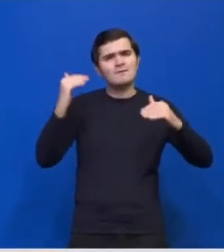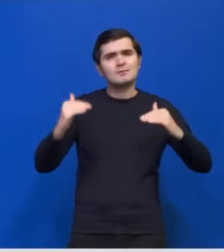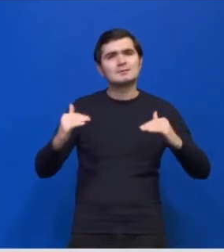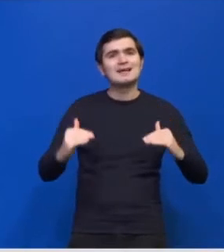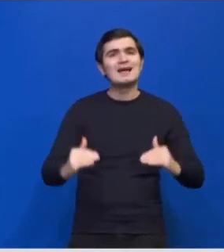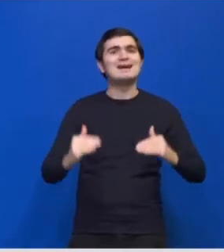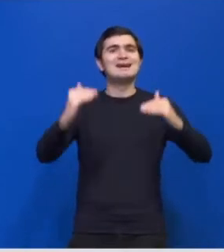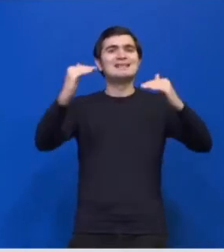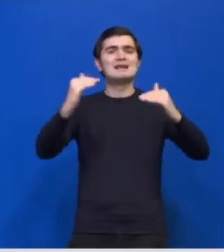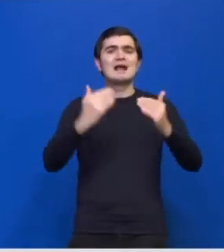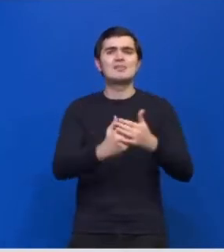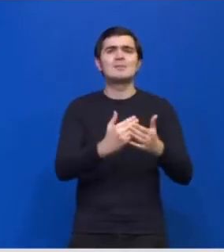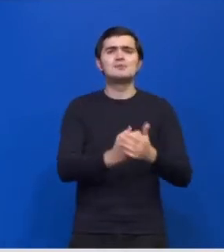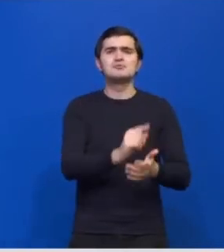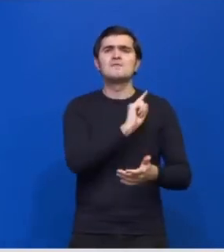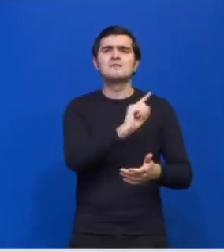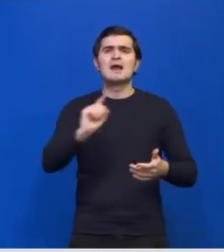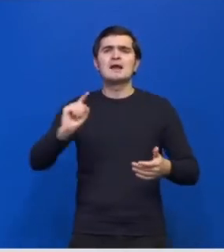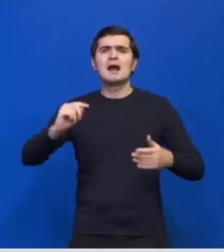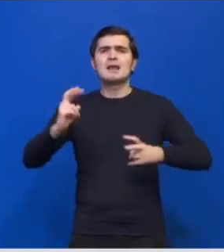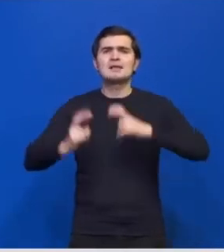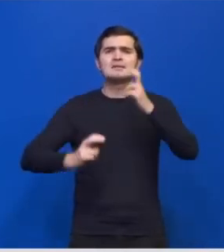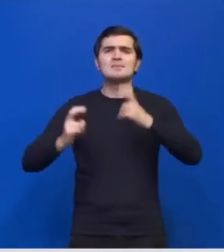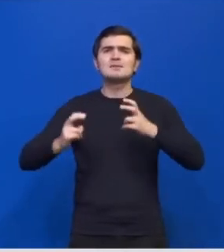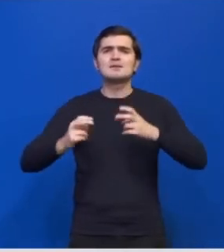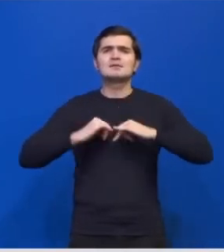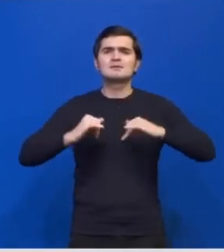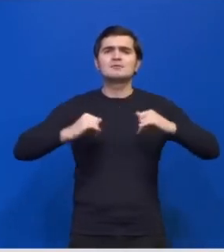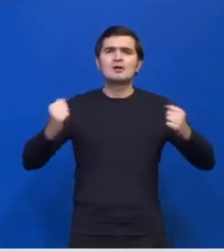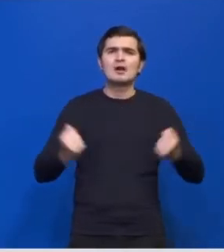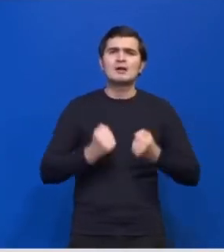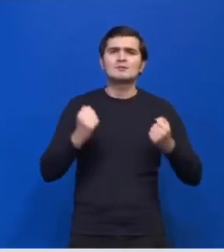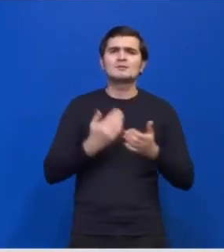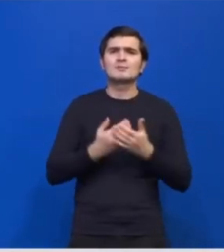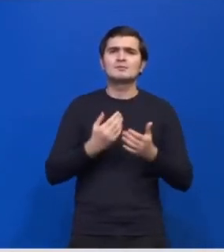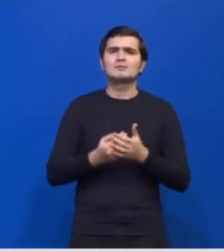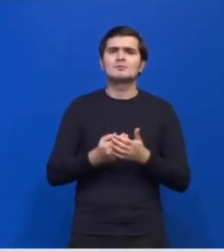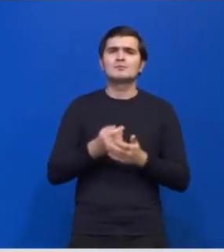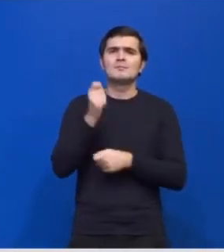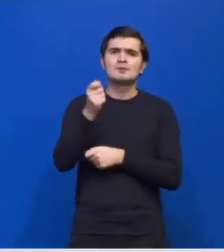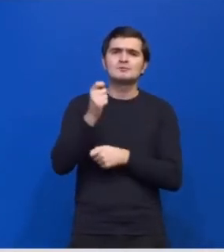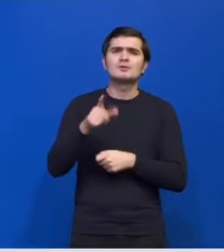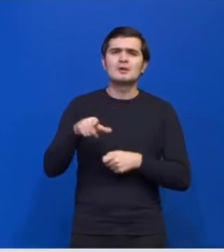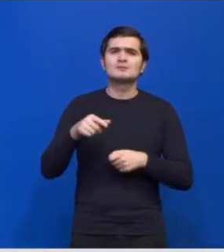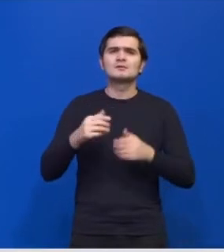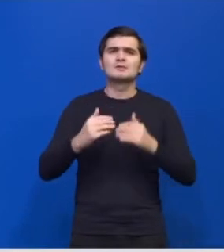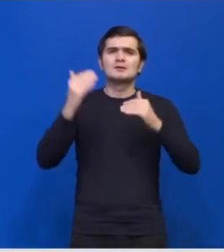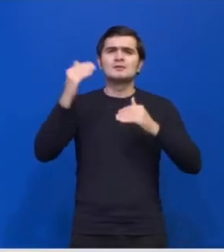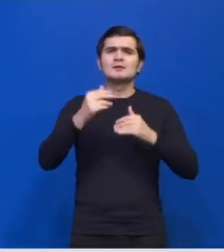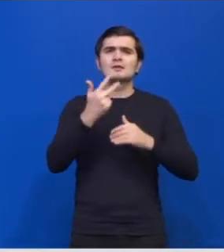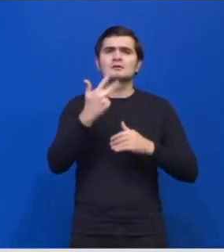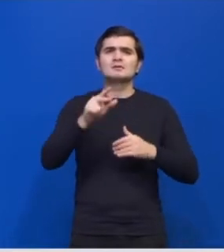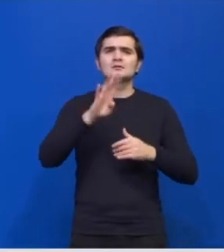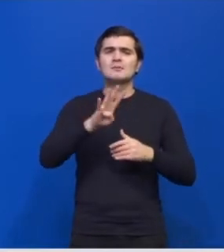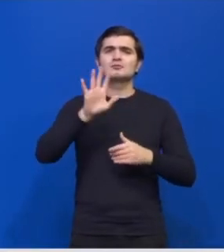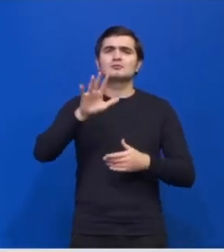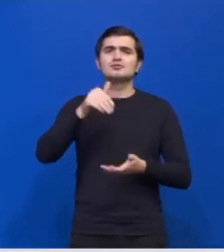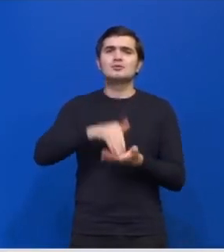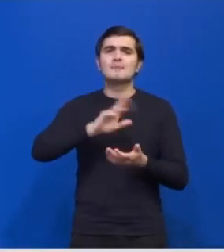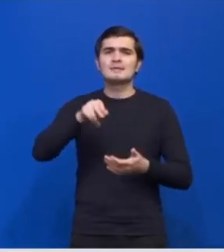Pentru fiecare întreprinere care îți deși fășoară activitatea în sectorul pescuitului și agro-aculturii, plafonul se ridică la 345 de mii de euro.